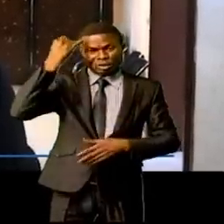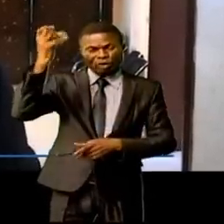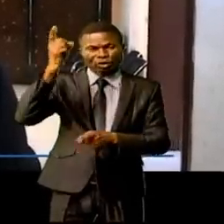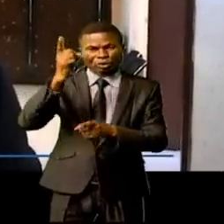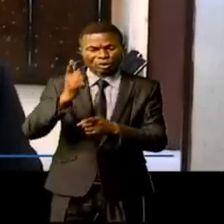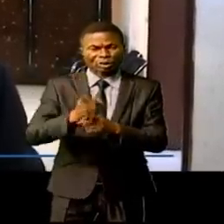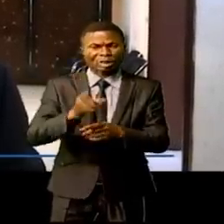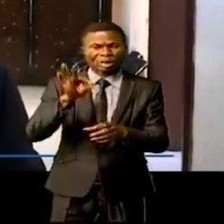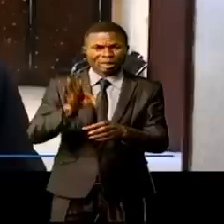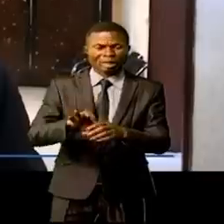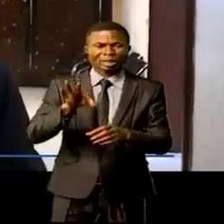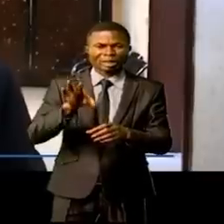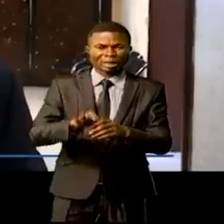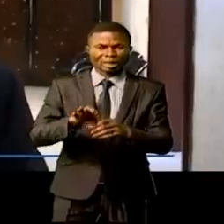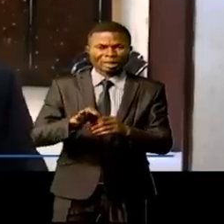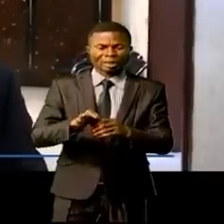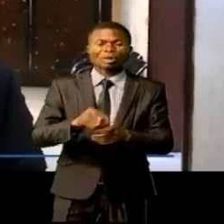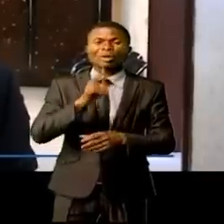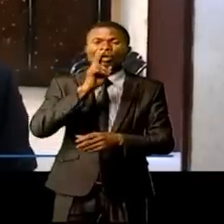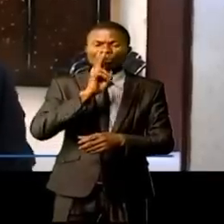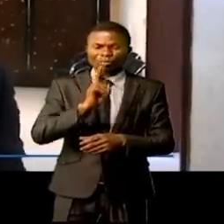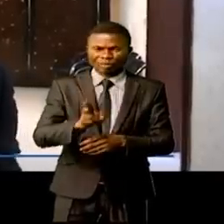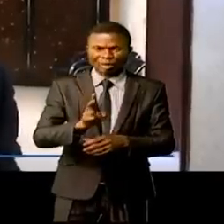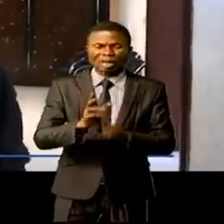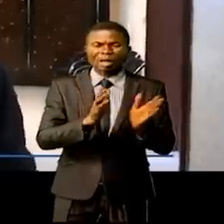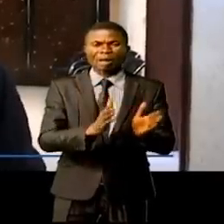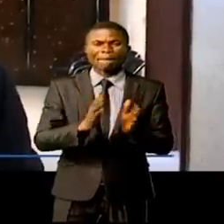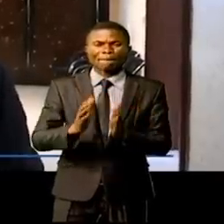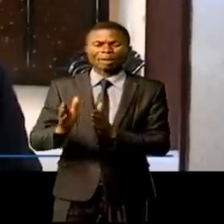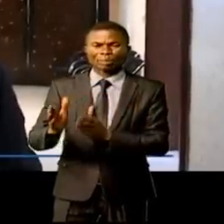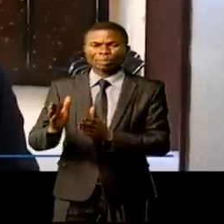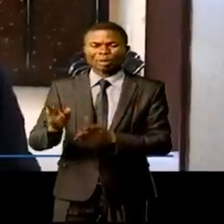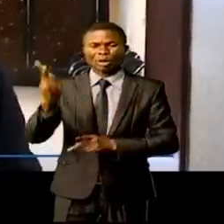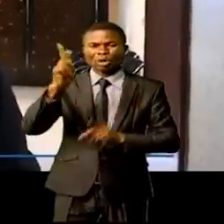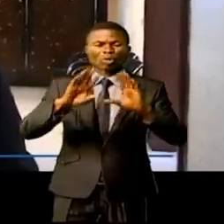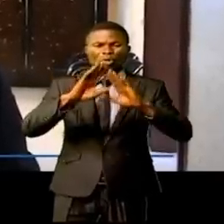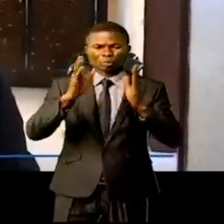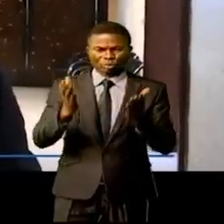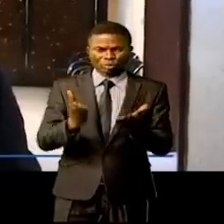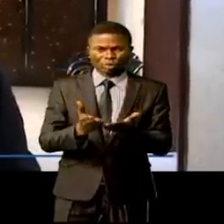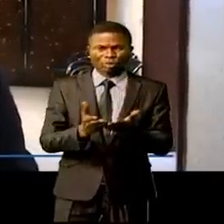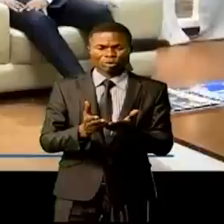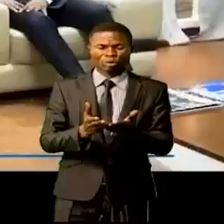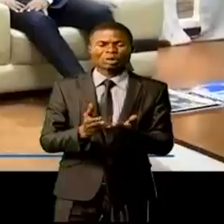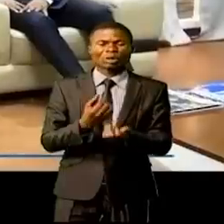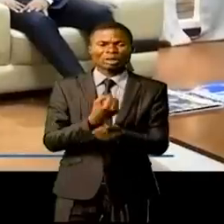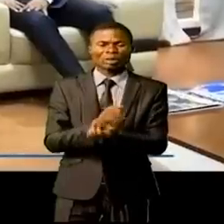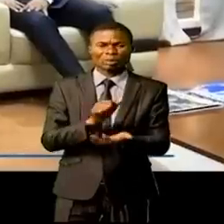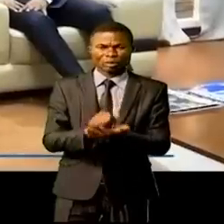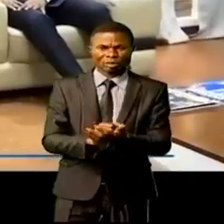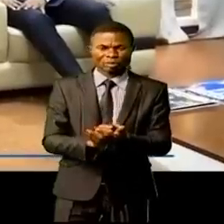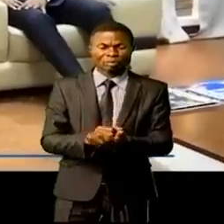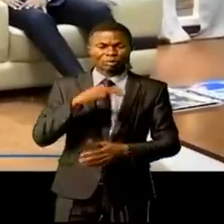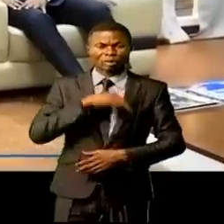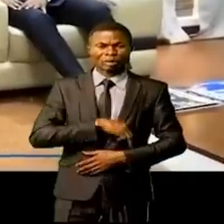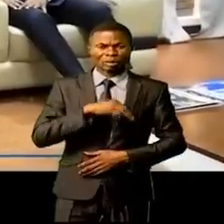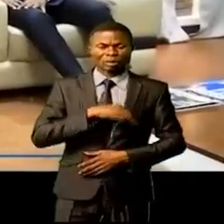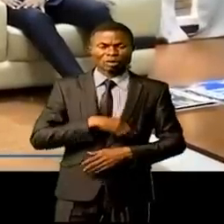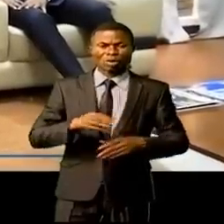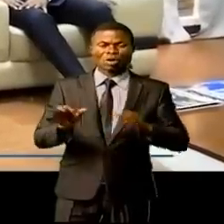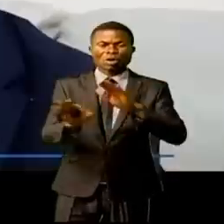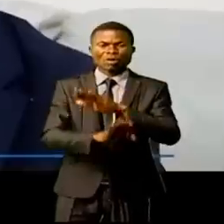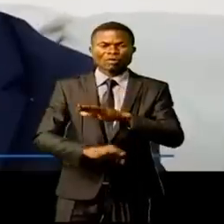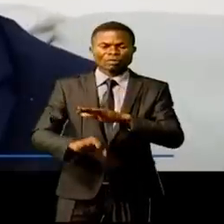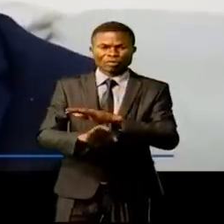élections qui devraient être, à nos avis, être respectées. L'une des missions de la fondation